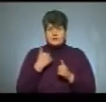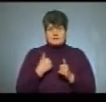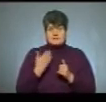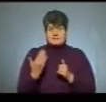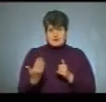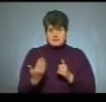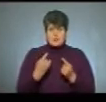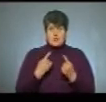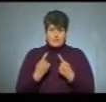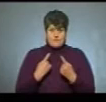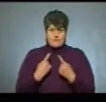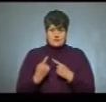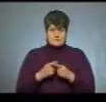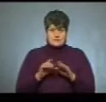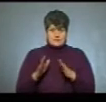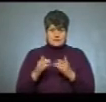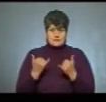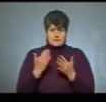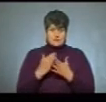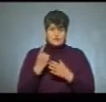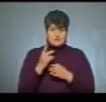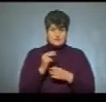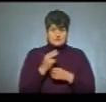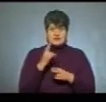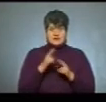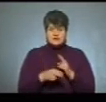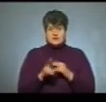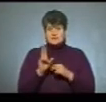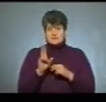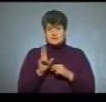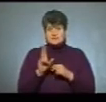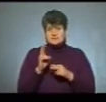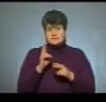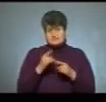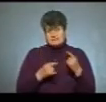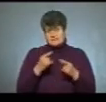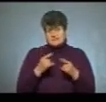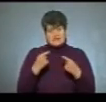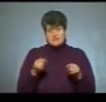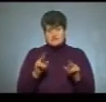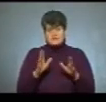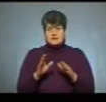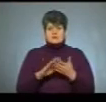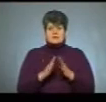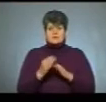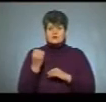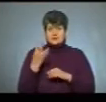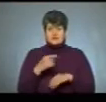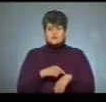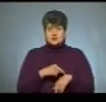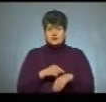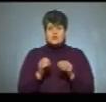говоримо, в даний момент є одна цифра, коли закінчиться ефір, у нас цифра буде зовсім інша. Станом на 14 годину 10